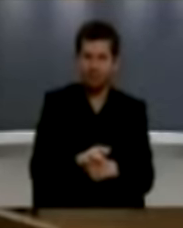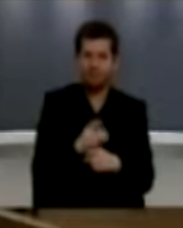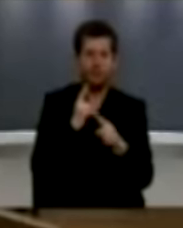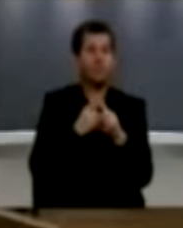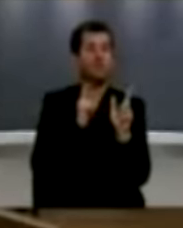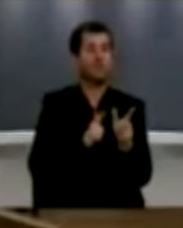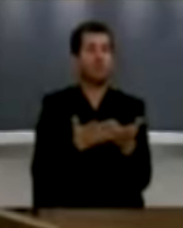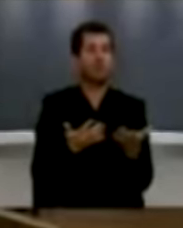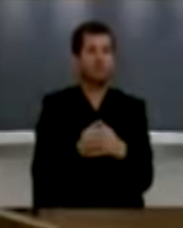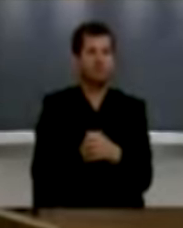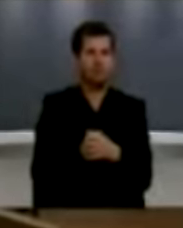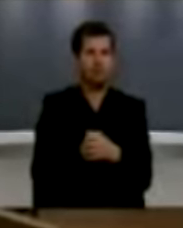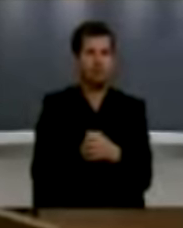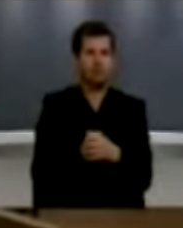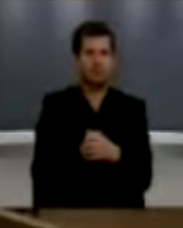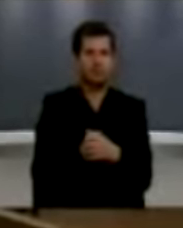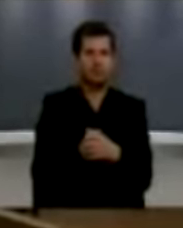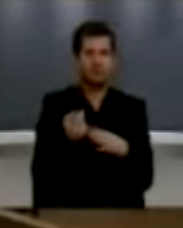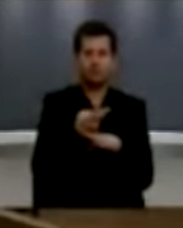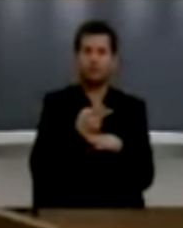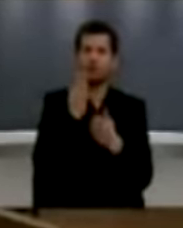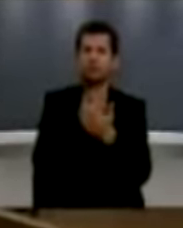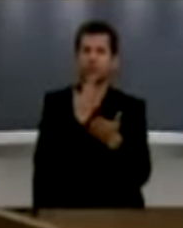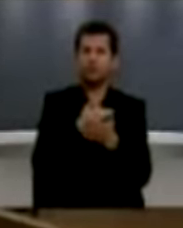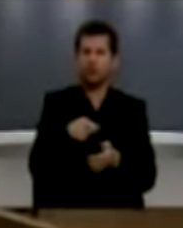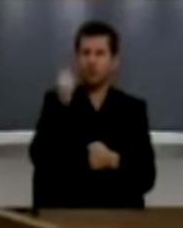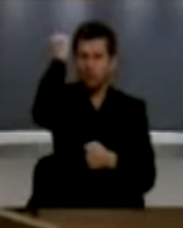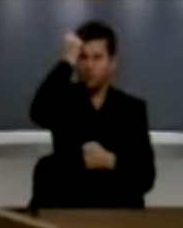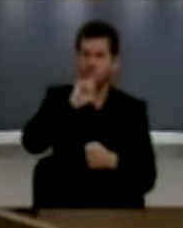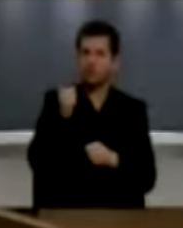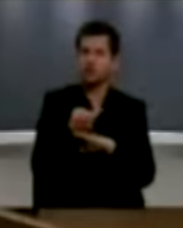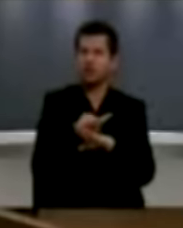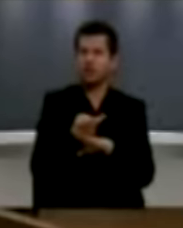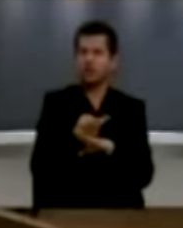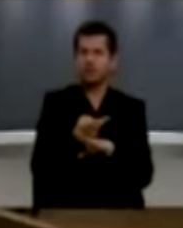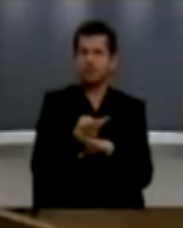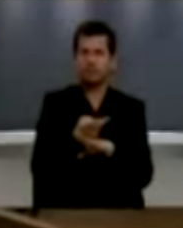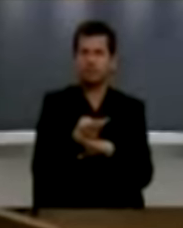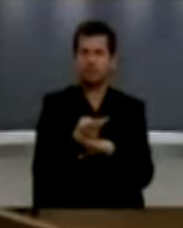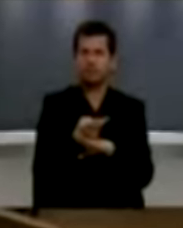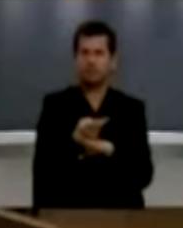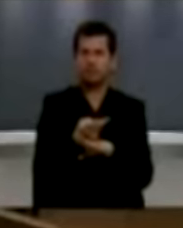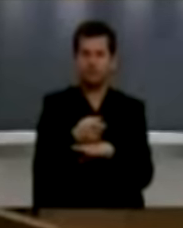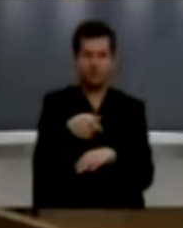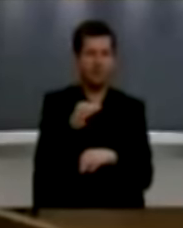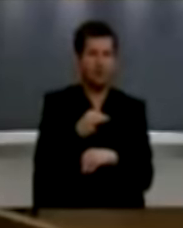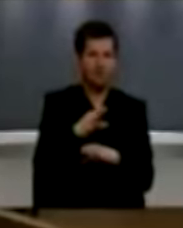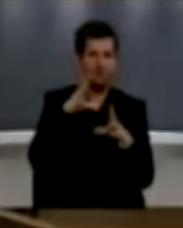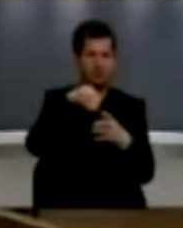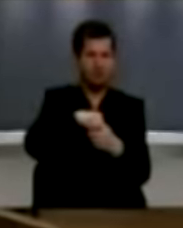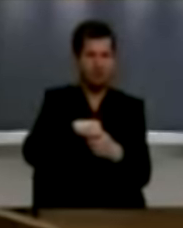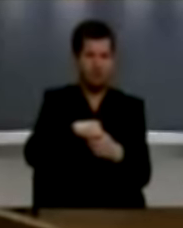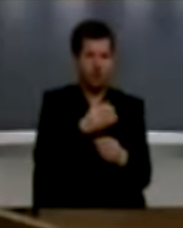ljuftës, shtetet përndimore thëshin gjatë gjithë kohë se Kosovëa nuk do tjetë shtetë i pavarën, po do tjetë krajnë autonome në Republikën